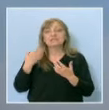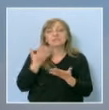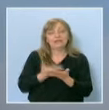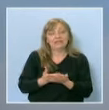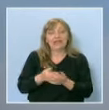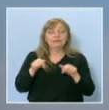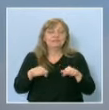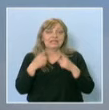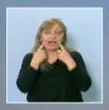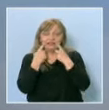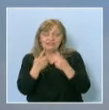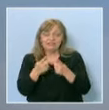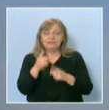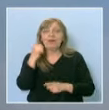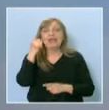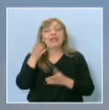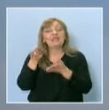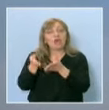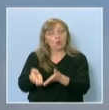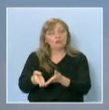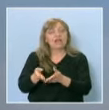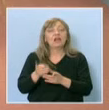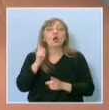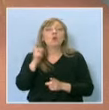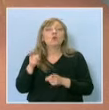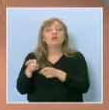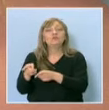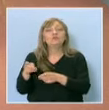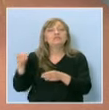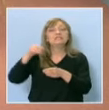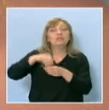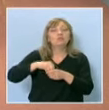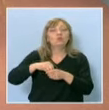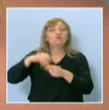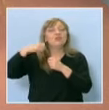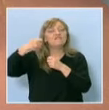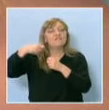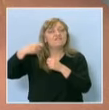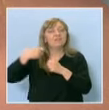сега да видим една от тях, която вие сте включили в филма.